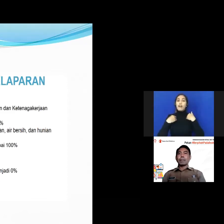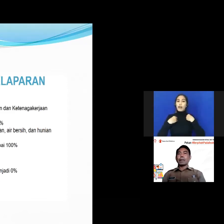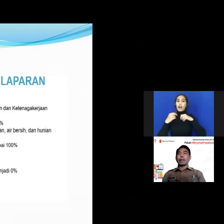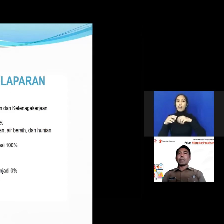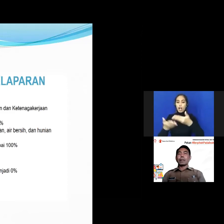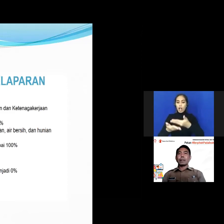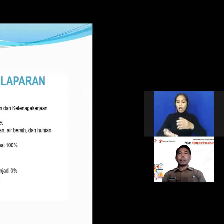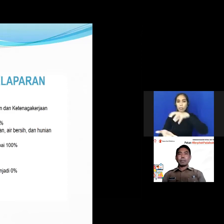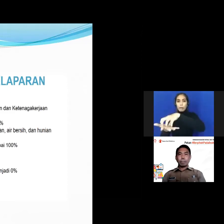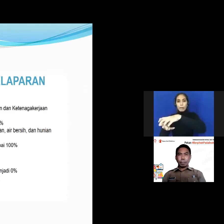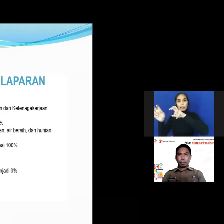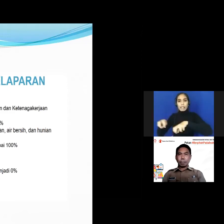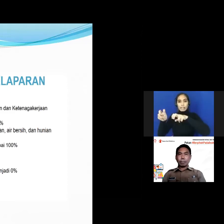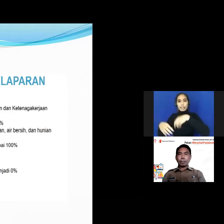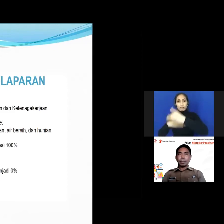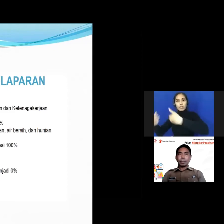berkelanjutan next